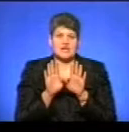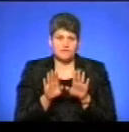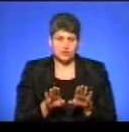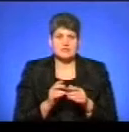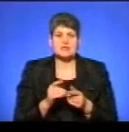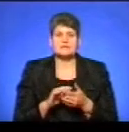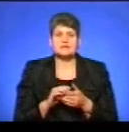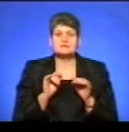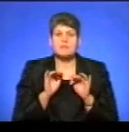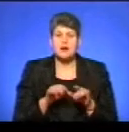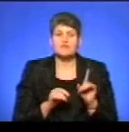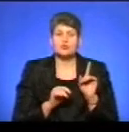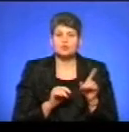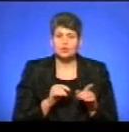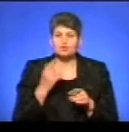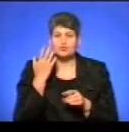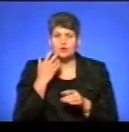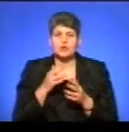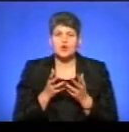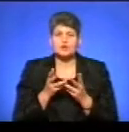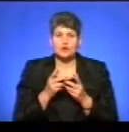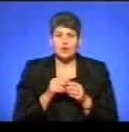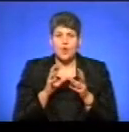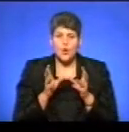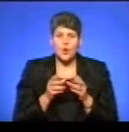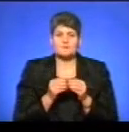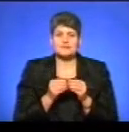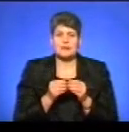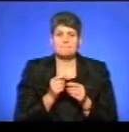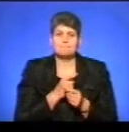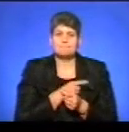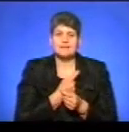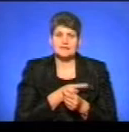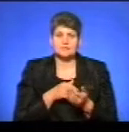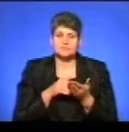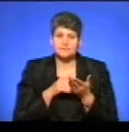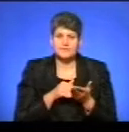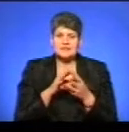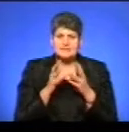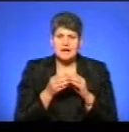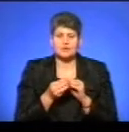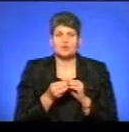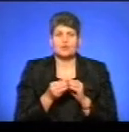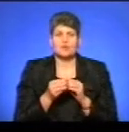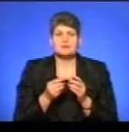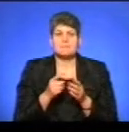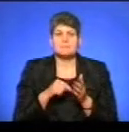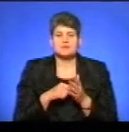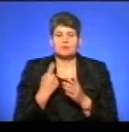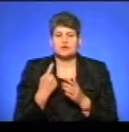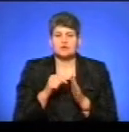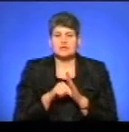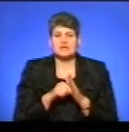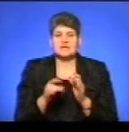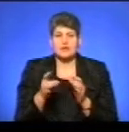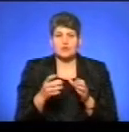що коли розраховується обсяг медичної субвенції, з загального обсягу змісту обласного значення, з районів, з